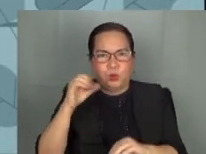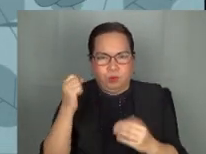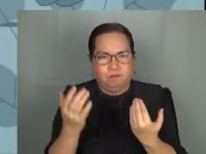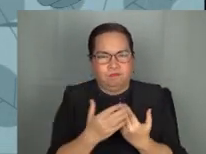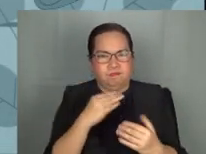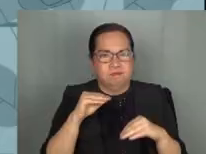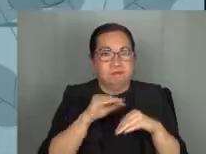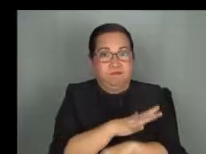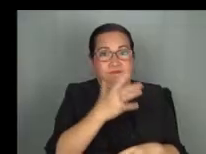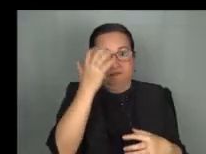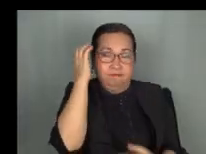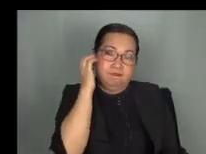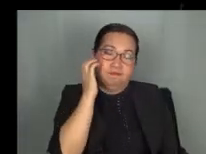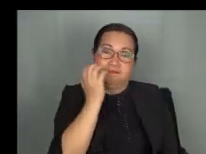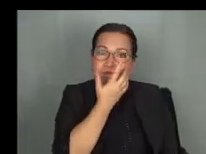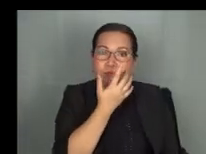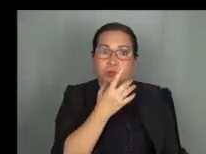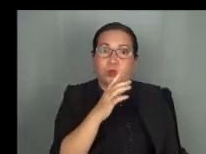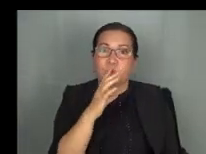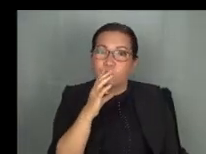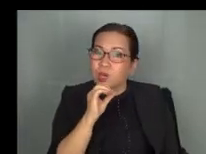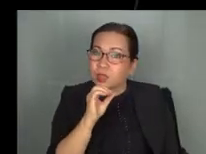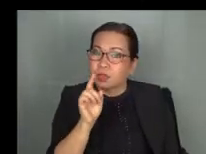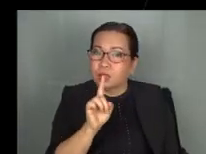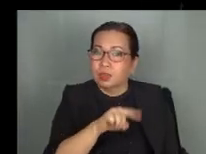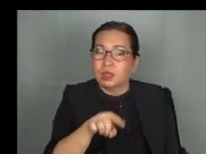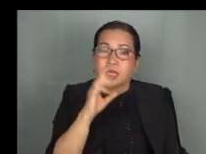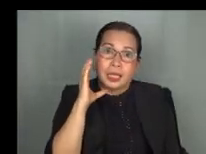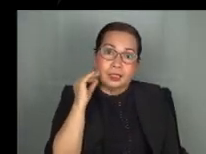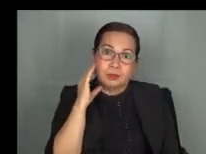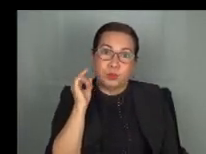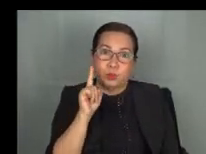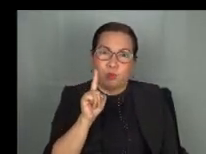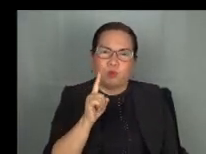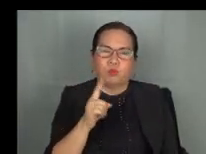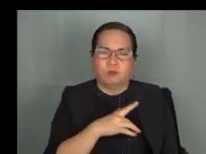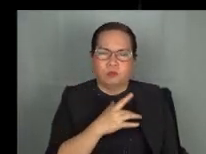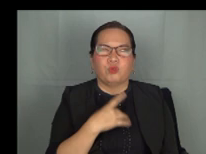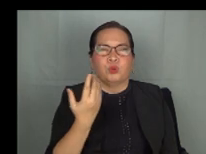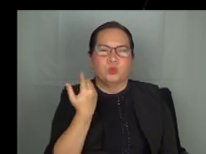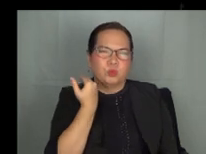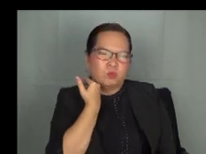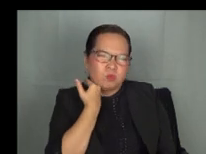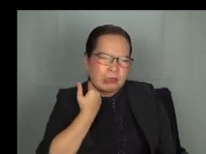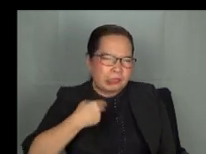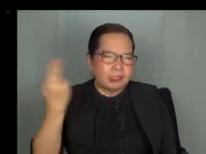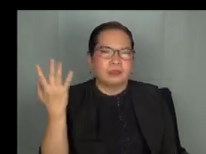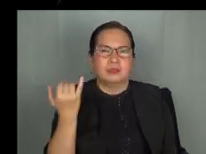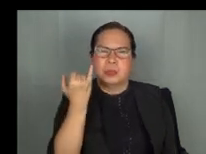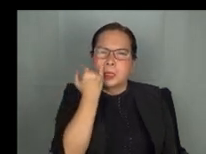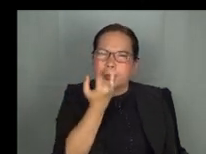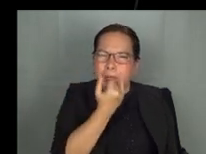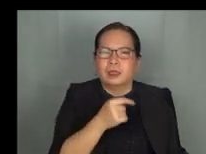tinatamaan nito. Karaniwan sa mga may tigdas ay nakararanas ng mataas na lagnat na may kasunod na sipon,